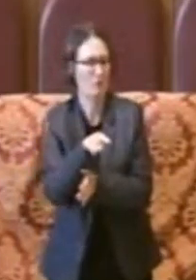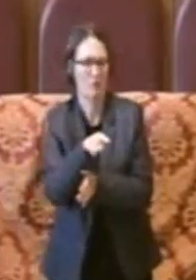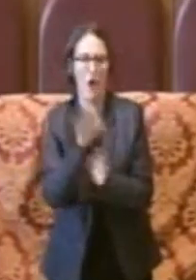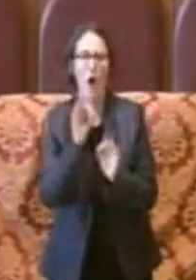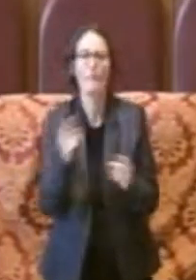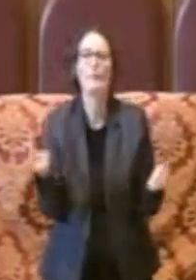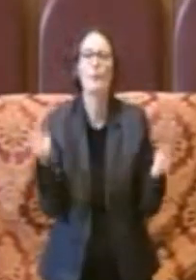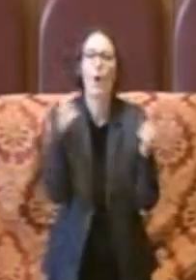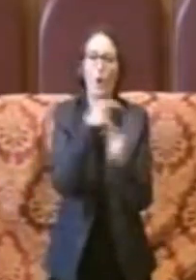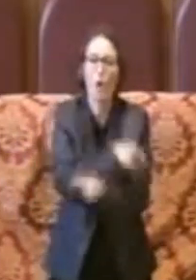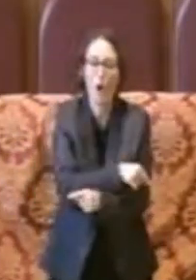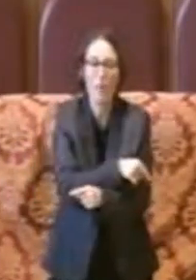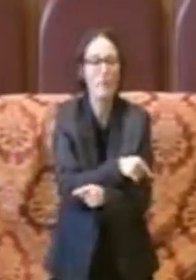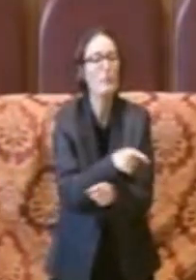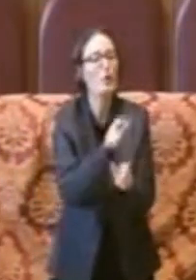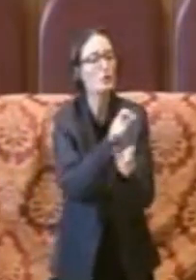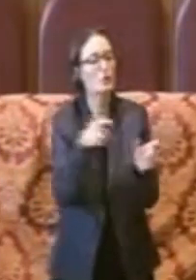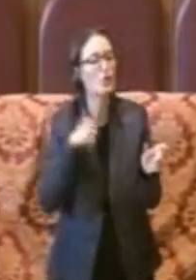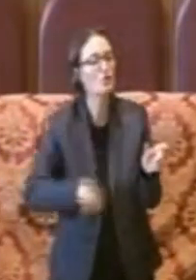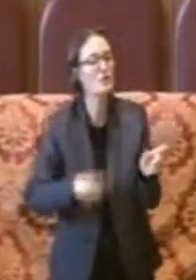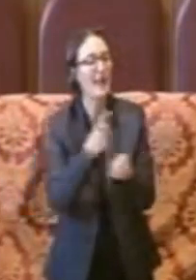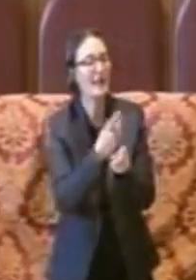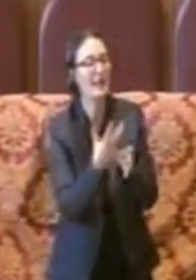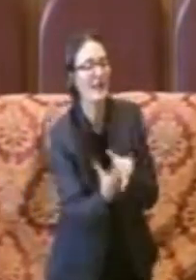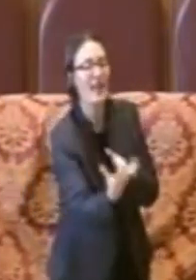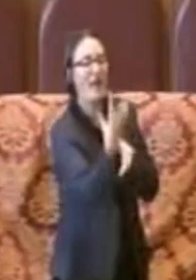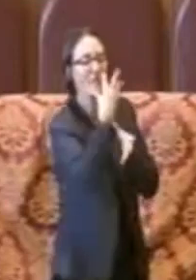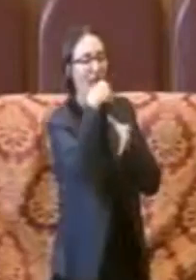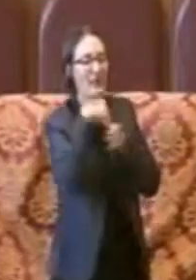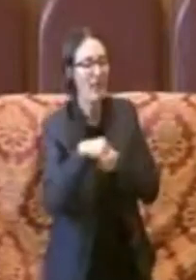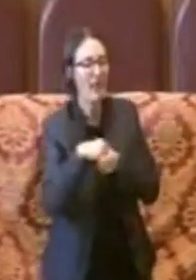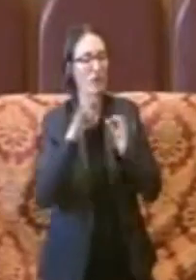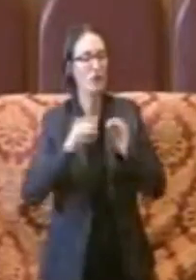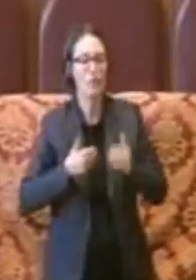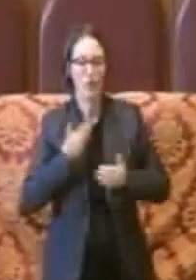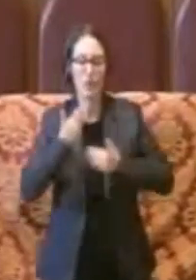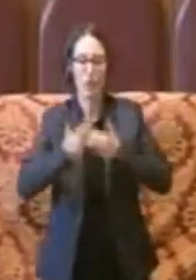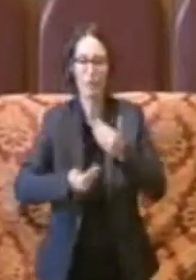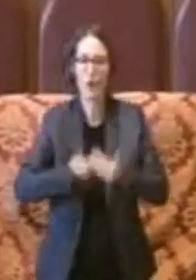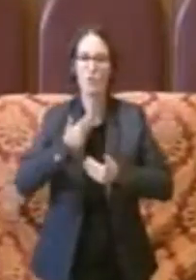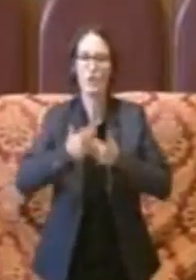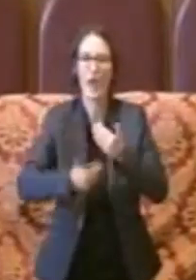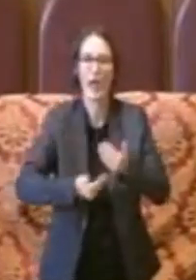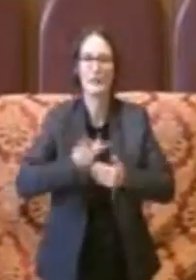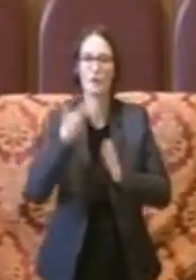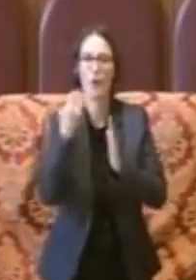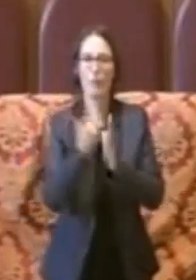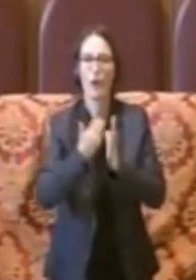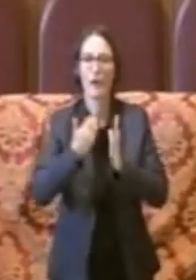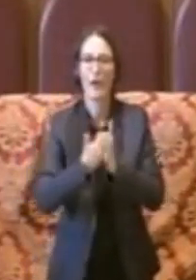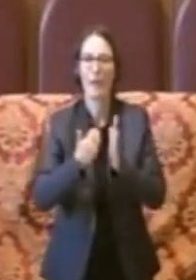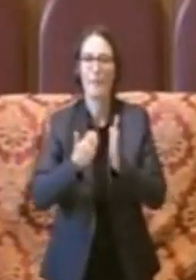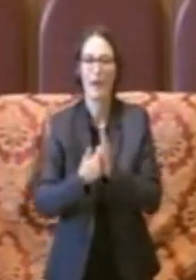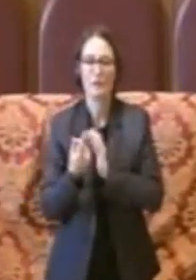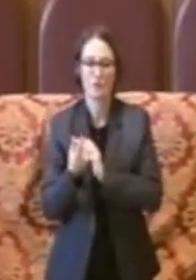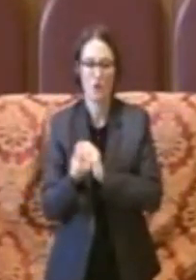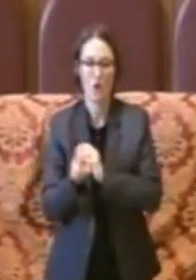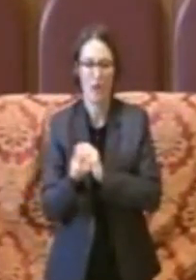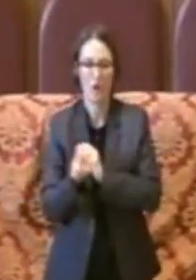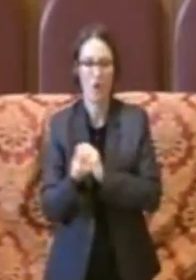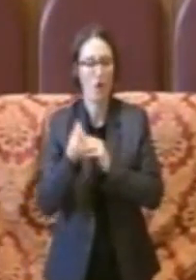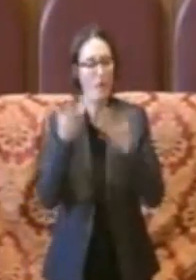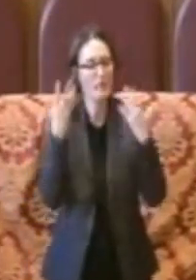cittadini entrino all'interno del processo di programmazione economica per poter quindi